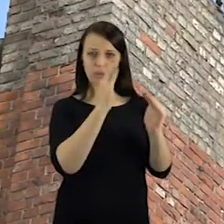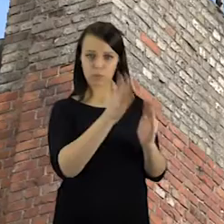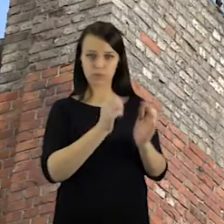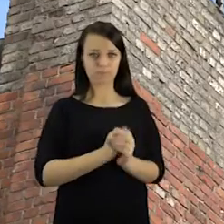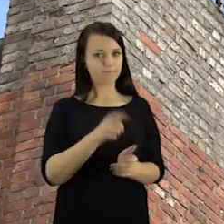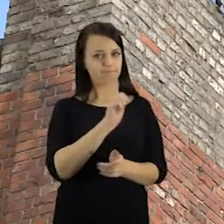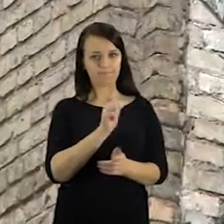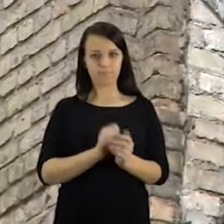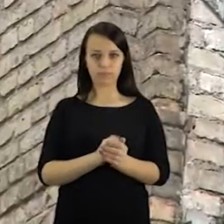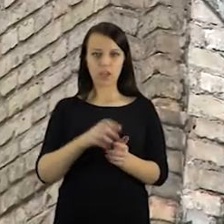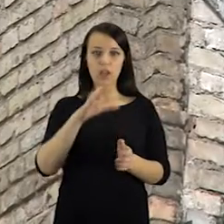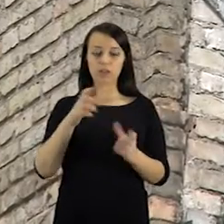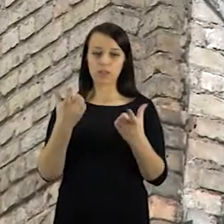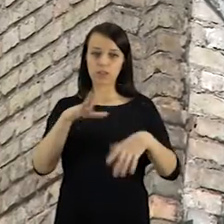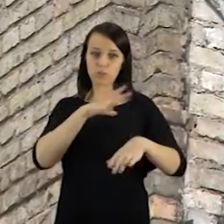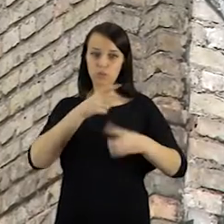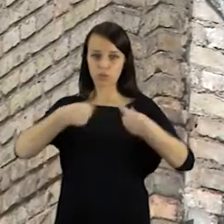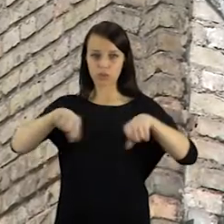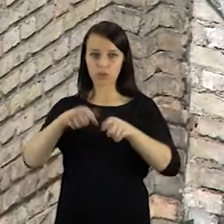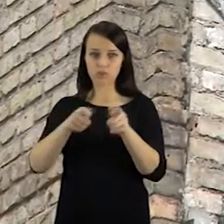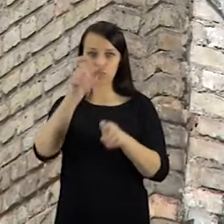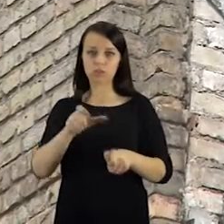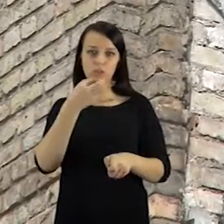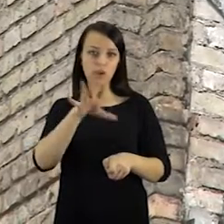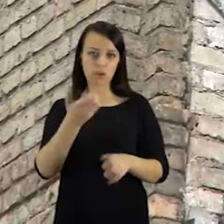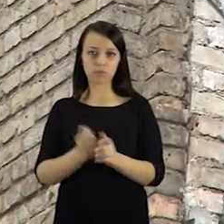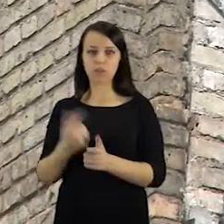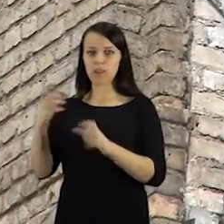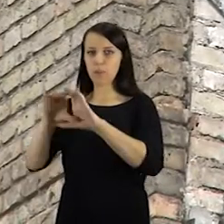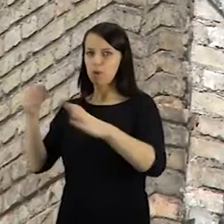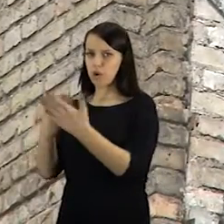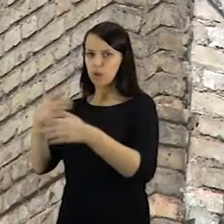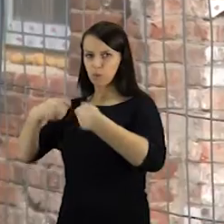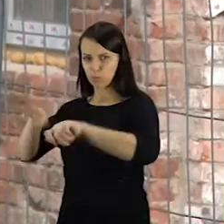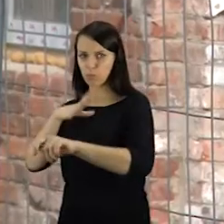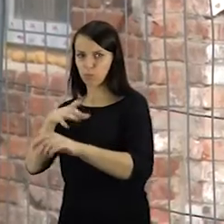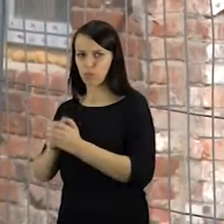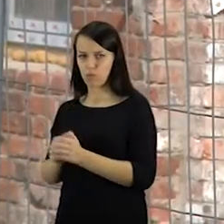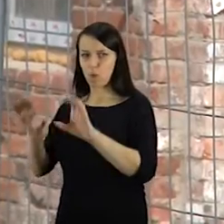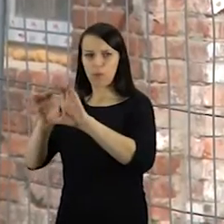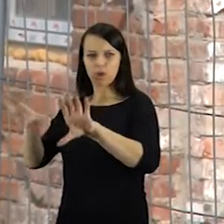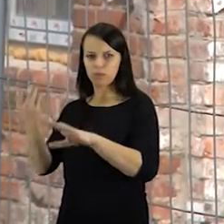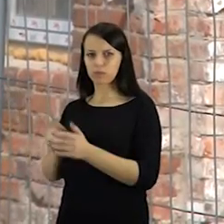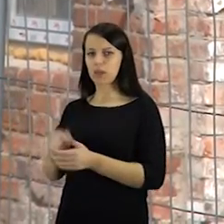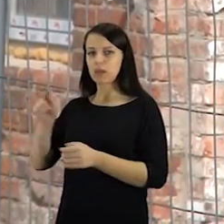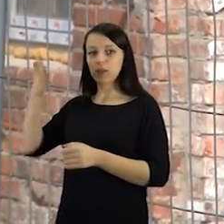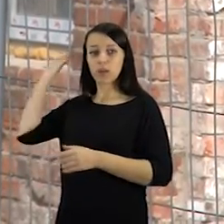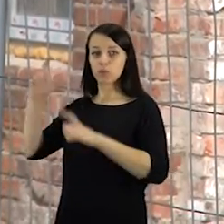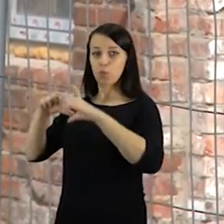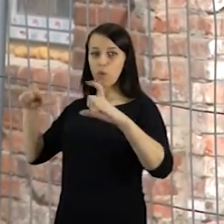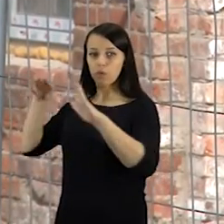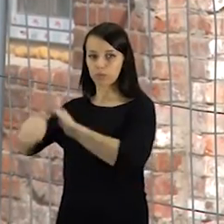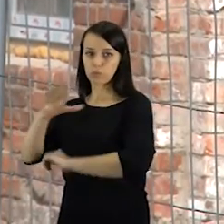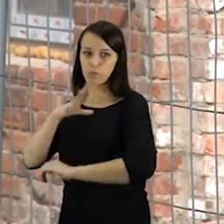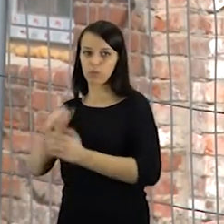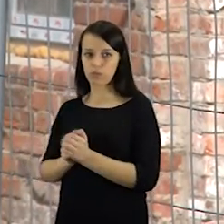nepavyks. Pasak savivaldybės turto skiriaus vėdijo, brangiausiai šiemet savivaldybė aukcijone pardavė buvusios dubijos mokyklos pastatą. O